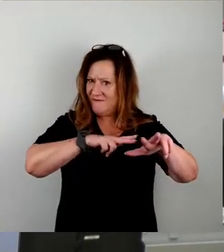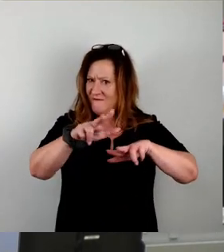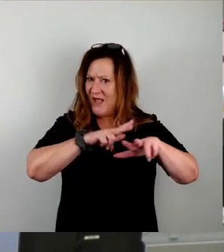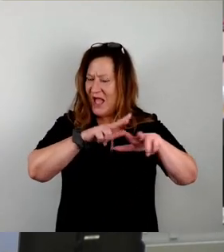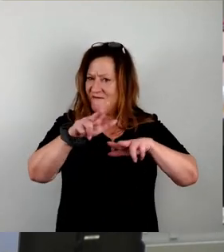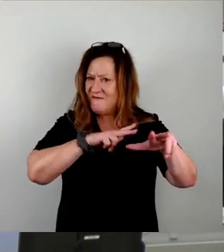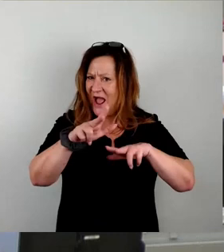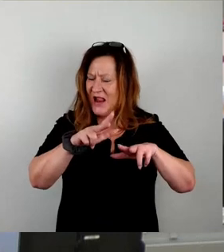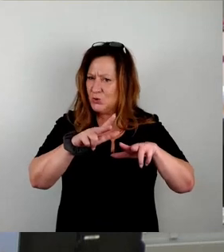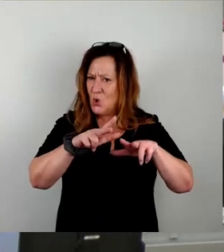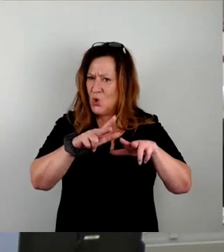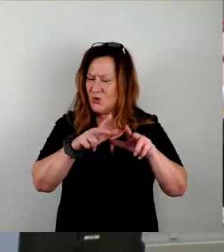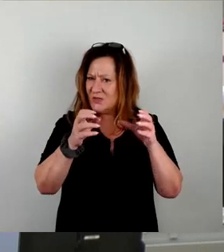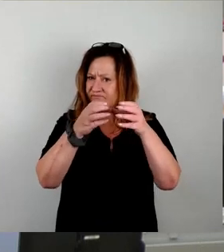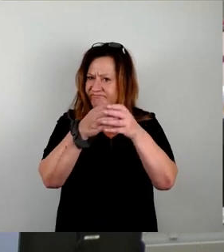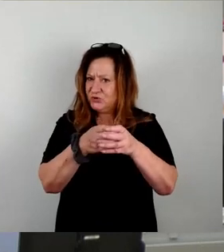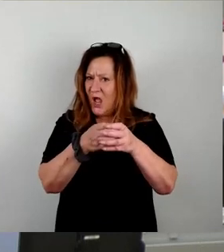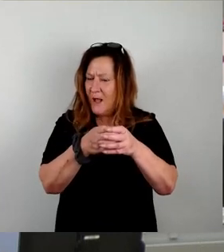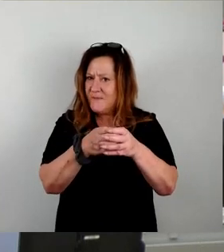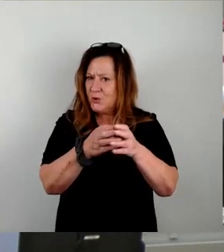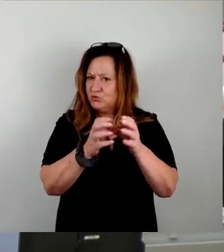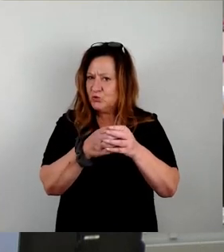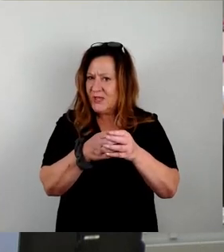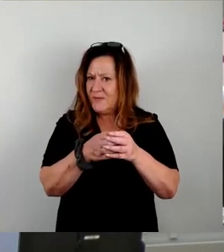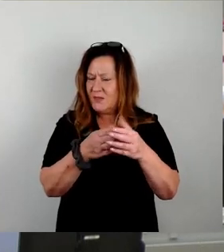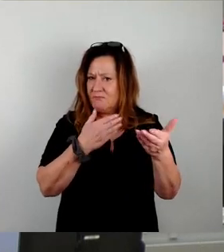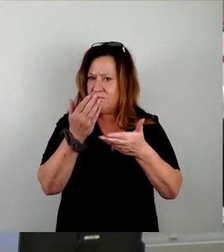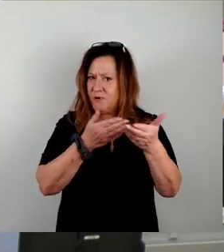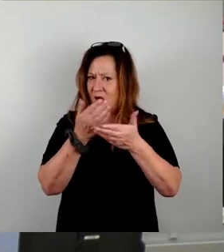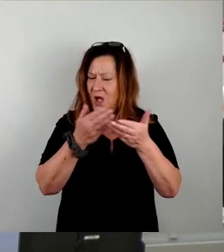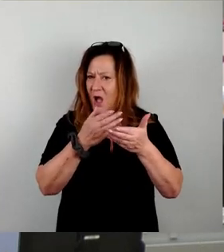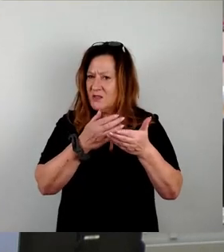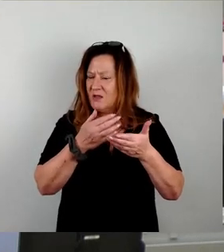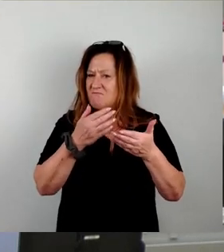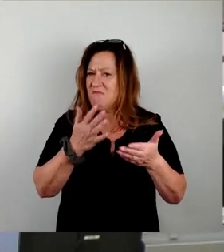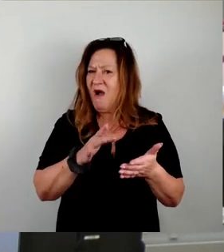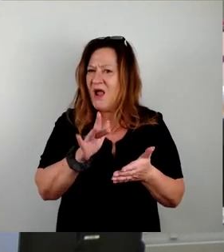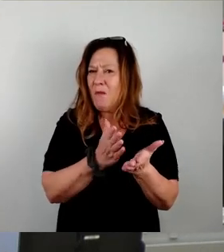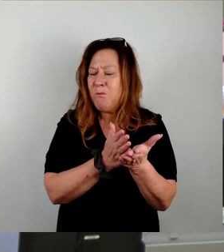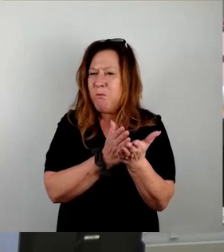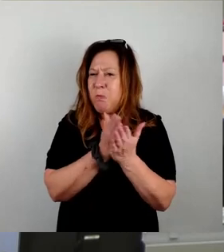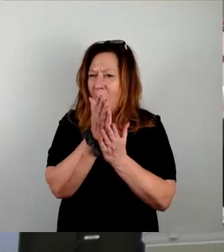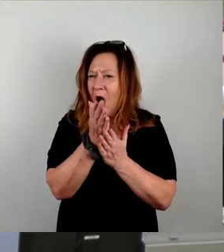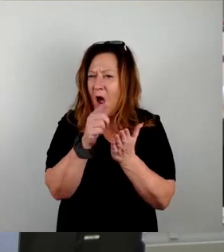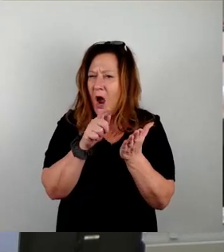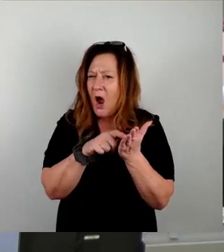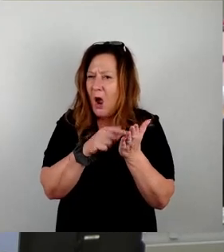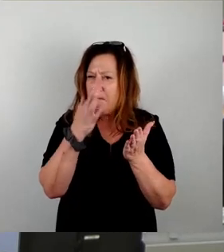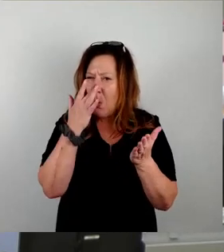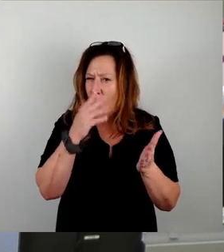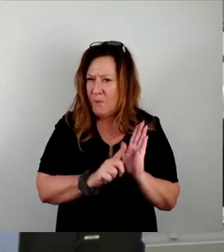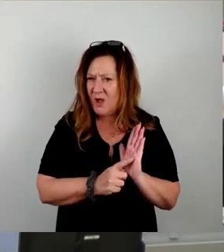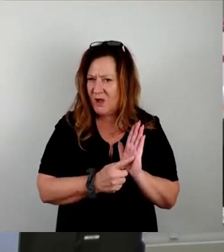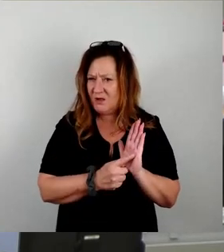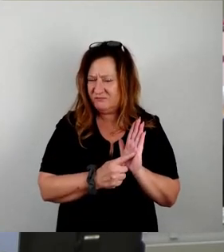Wie oft werden denn Szenarien nach diesen Plänen mal durchdekliniert? Und insofern nehme ich schon etwas